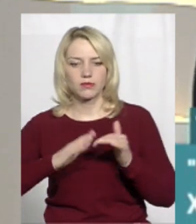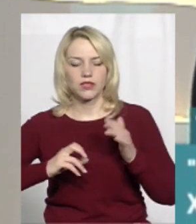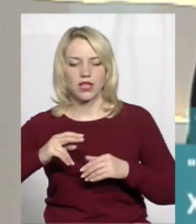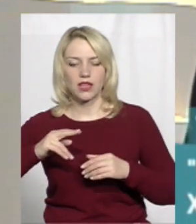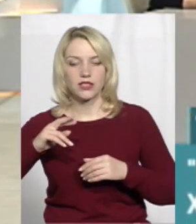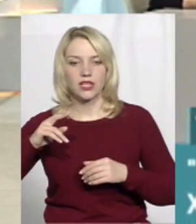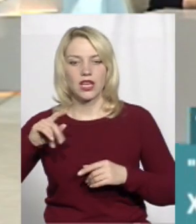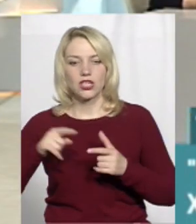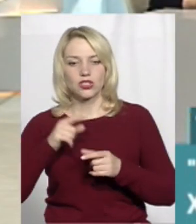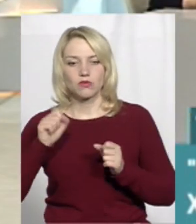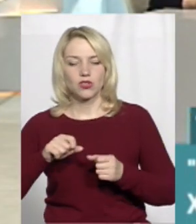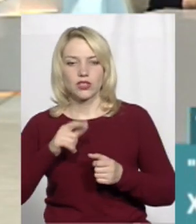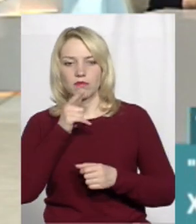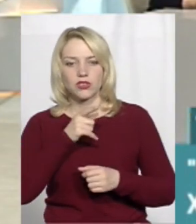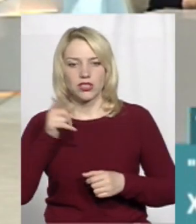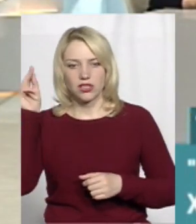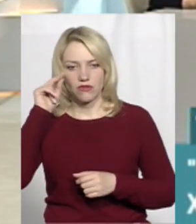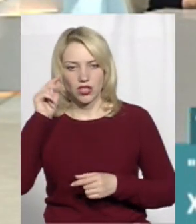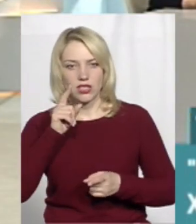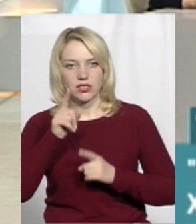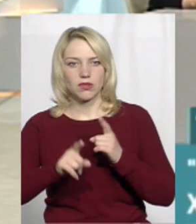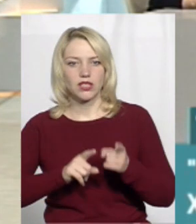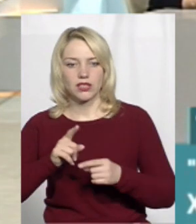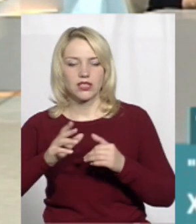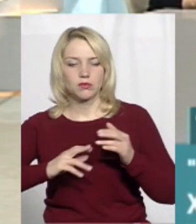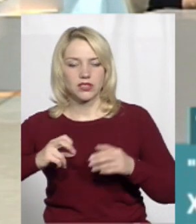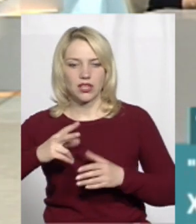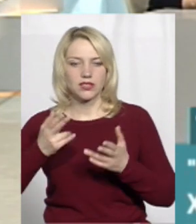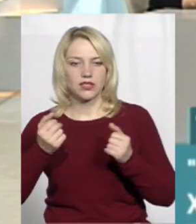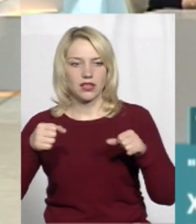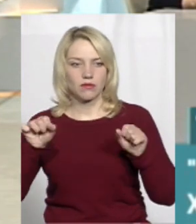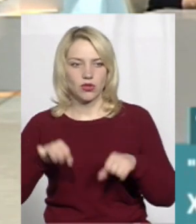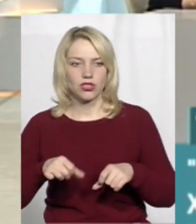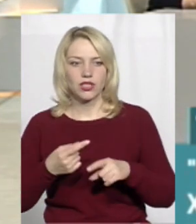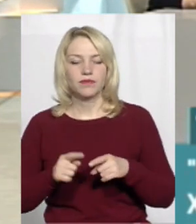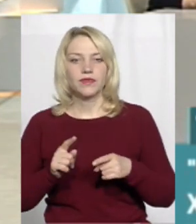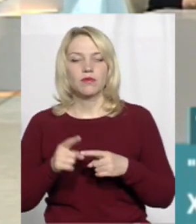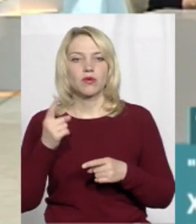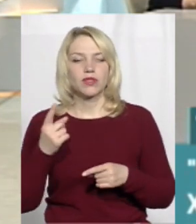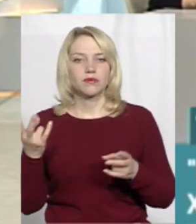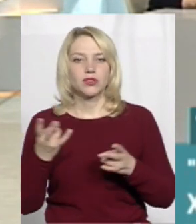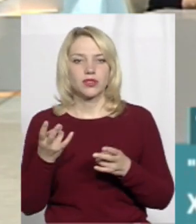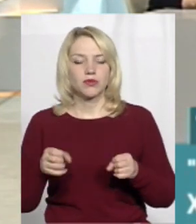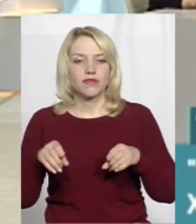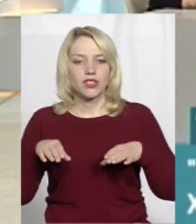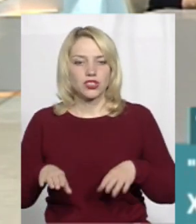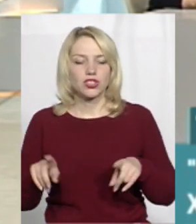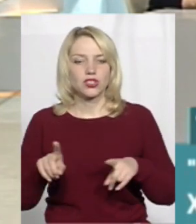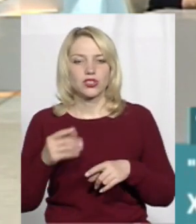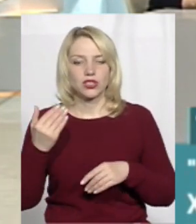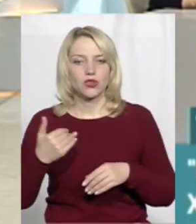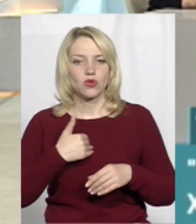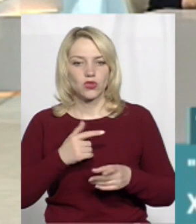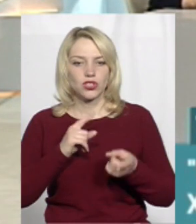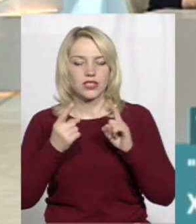навчання змінити цю спеціальність? Так, можна. Цього потрібно рішити, що ти хочеш